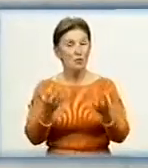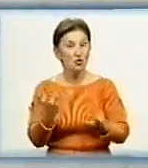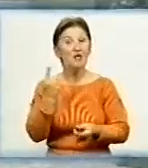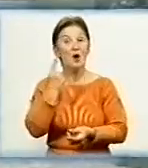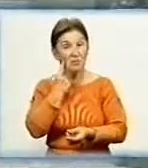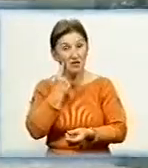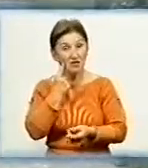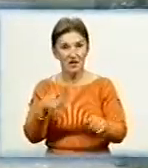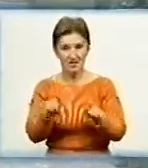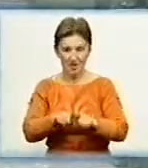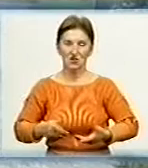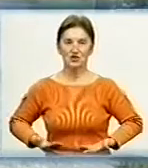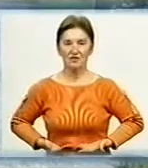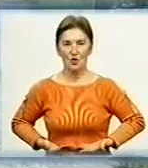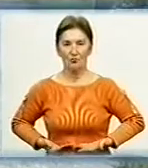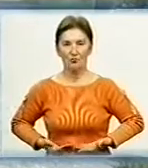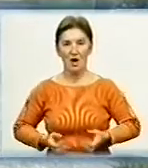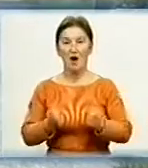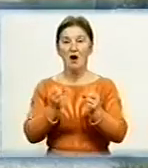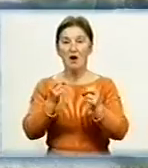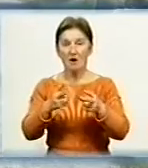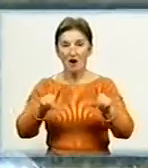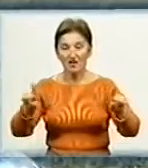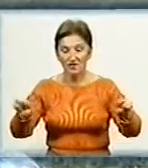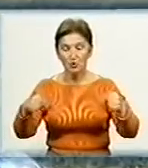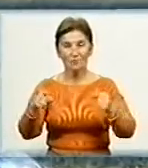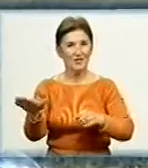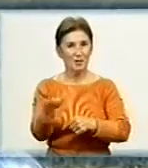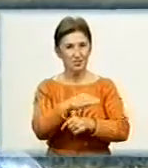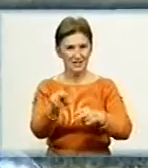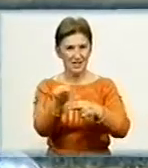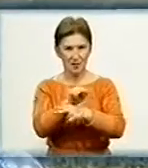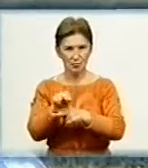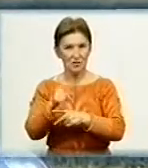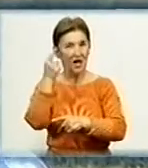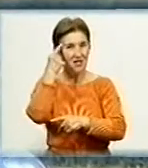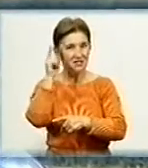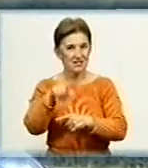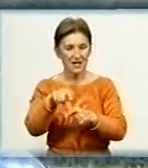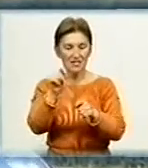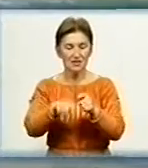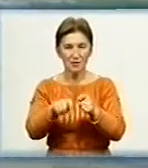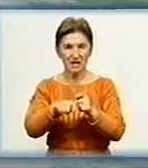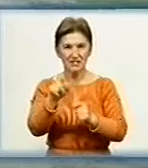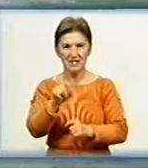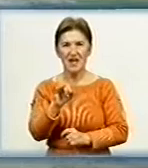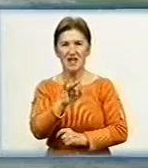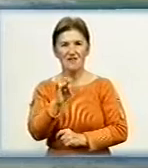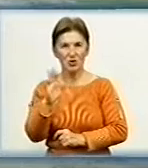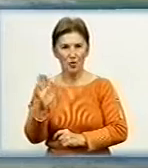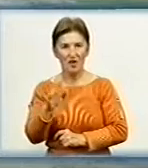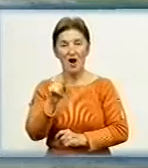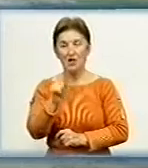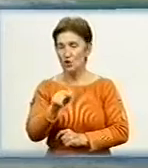Як комунальники відновлюють асфальтове покриття після ремонтних робіт, знає начальник спецінспекції Віктор Іванов. Каже, цього року